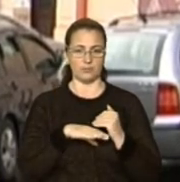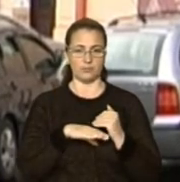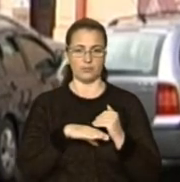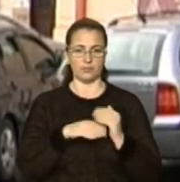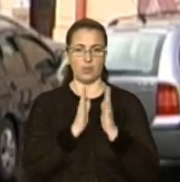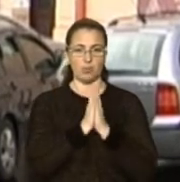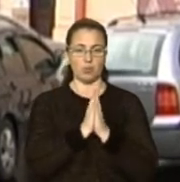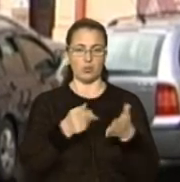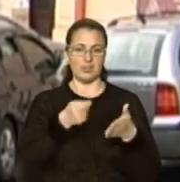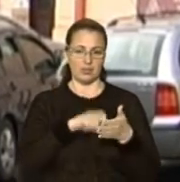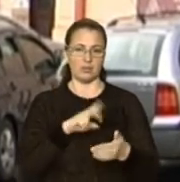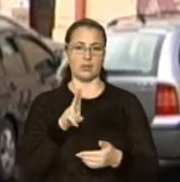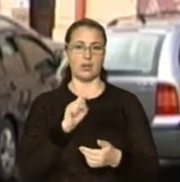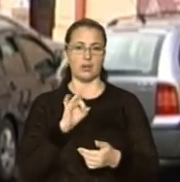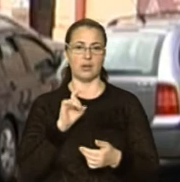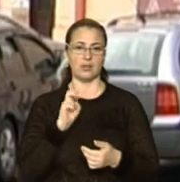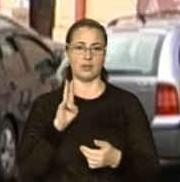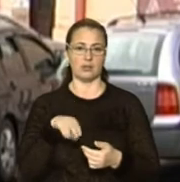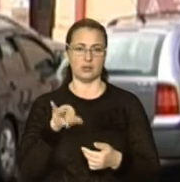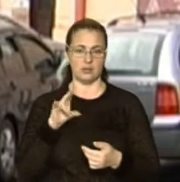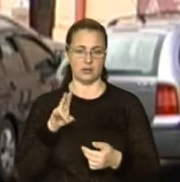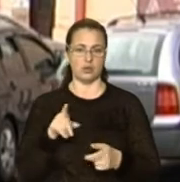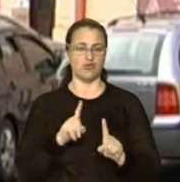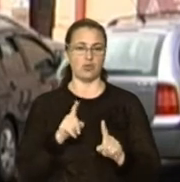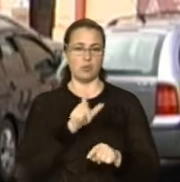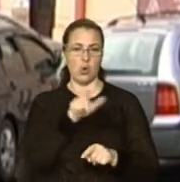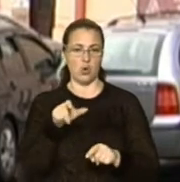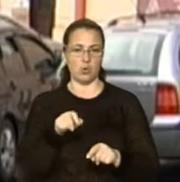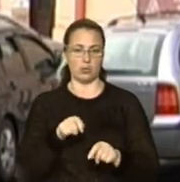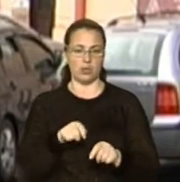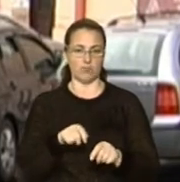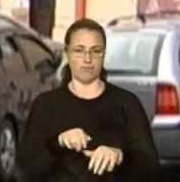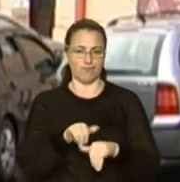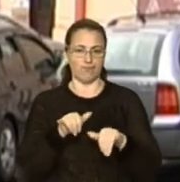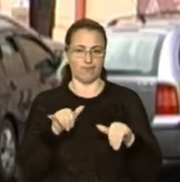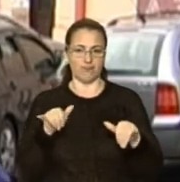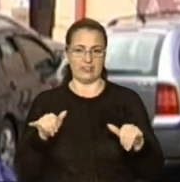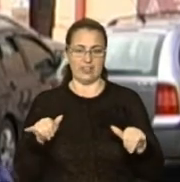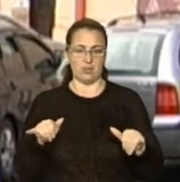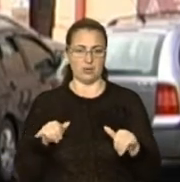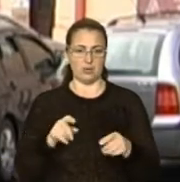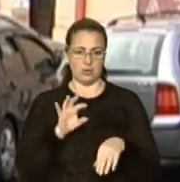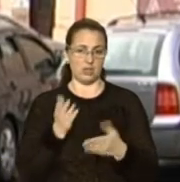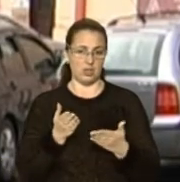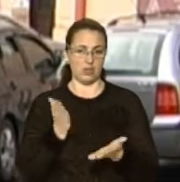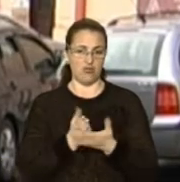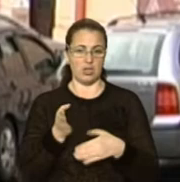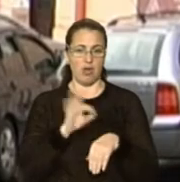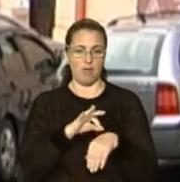Попросили закритись на карантин, щоб люди не розносили, якщо там насправді є ця хвороба.